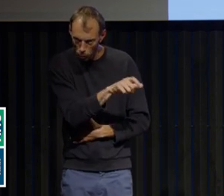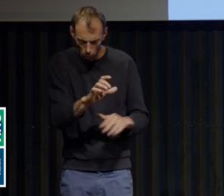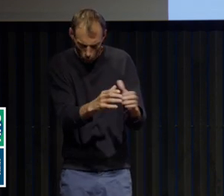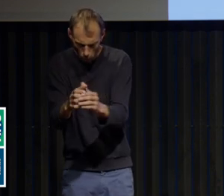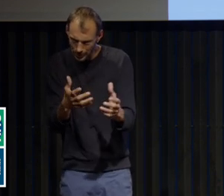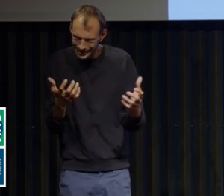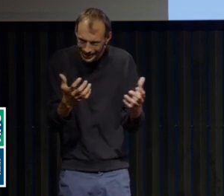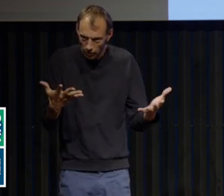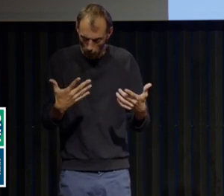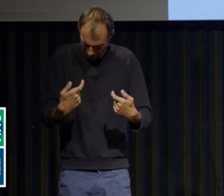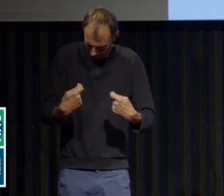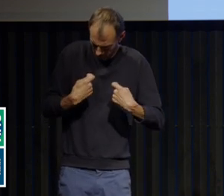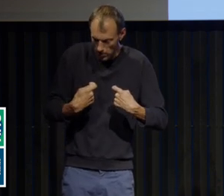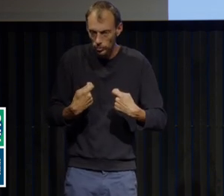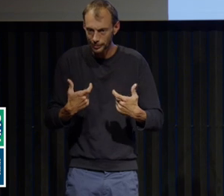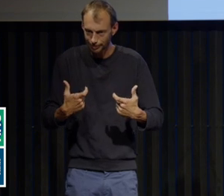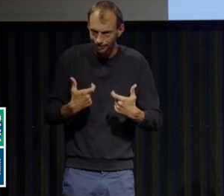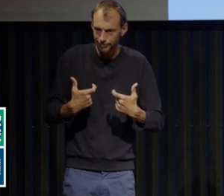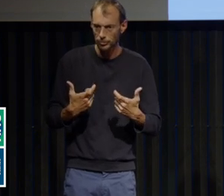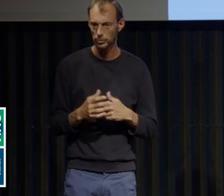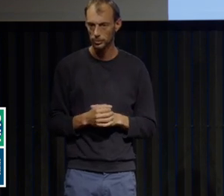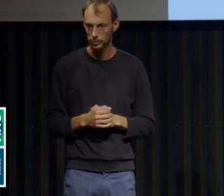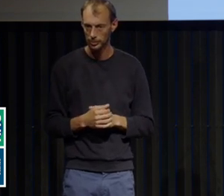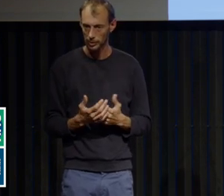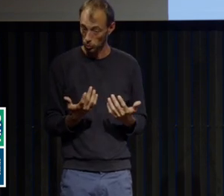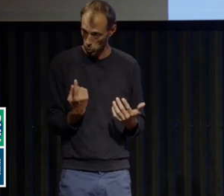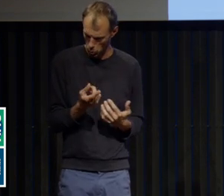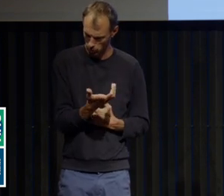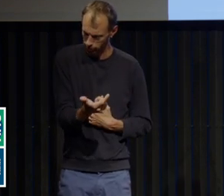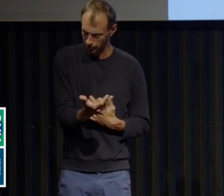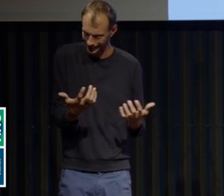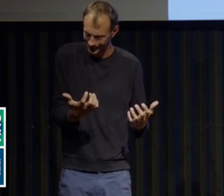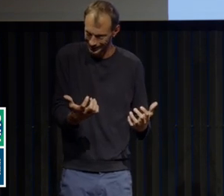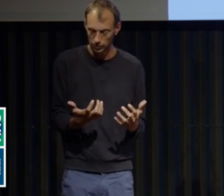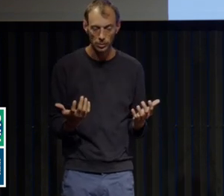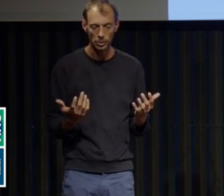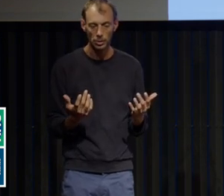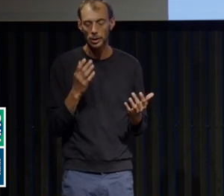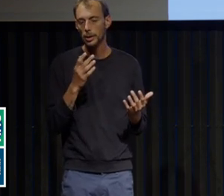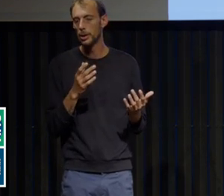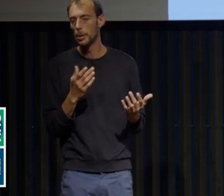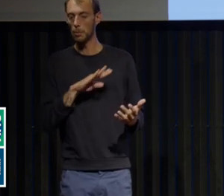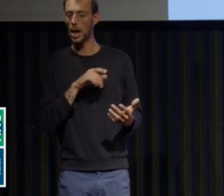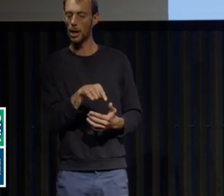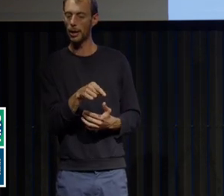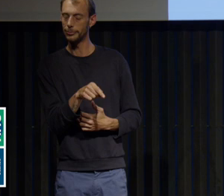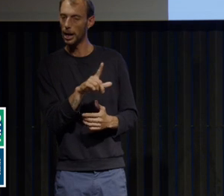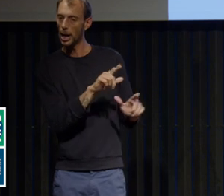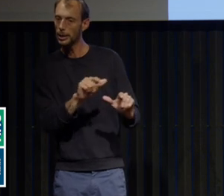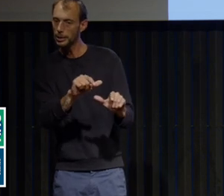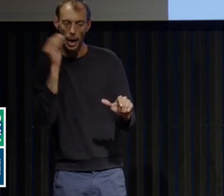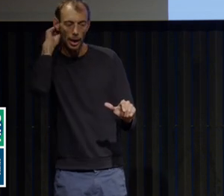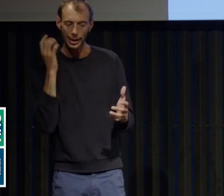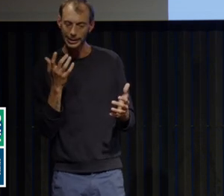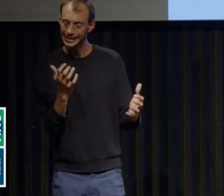restriction. et ça ouvre d'ailleurs quelque chose, ça ouvre des perspectives thérapeutiques, si vous voulez, dans la mesure où,